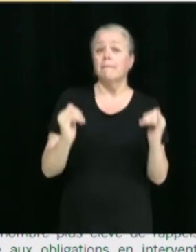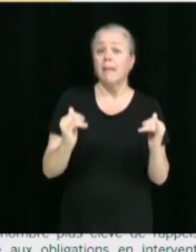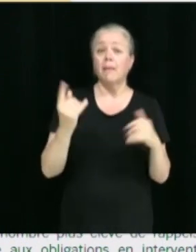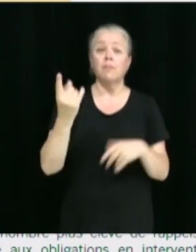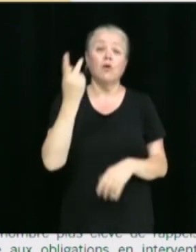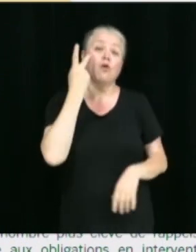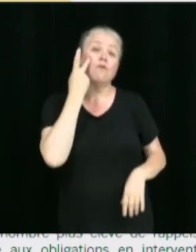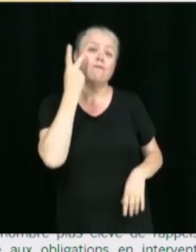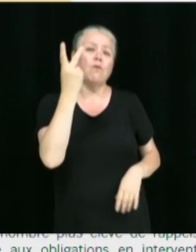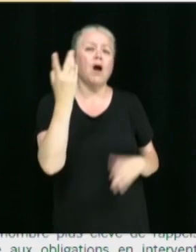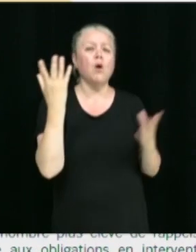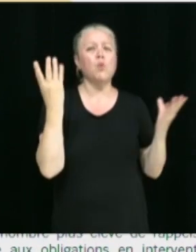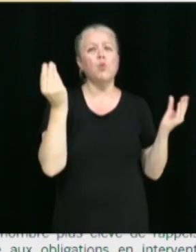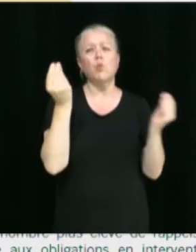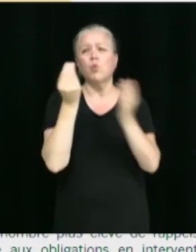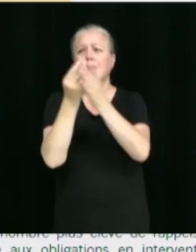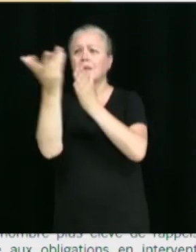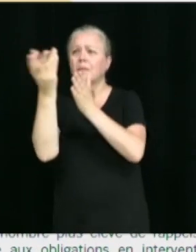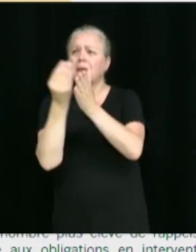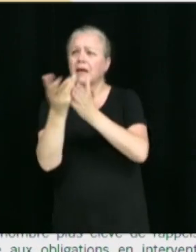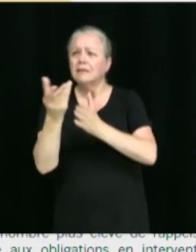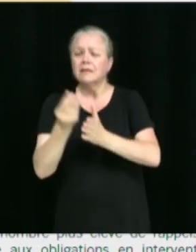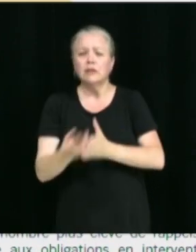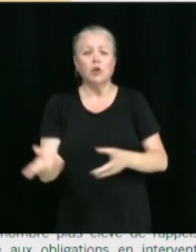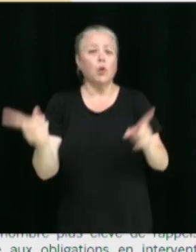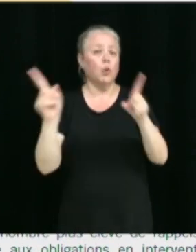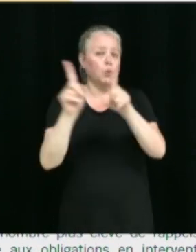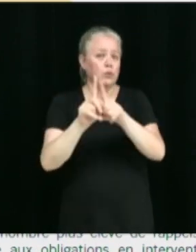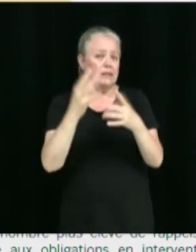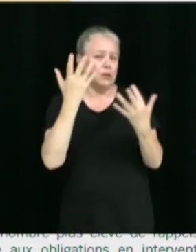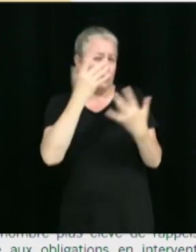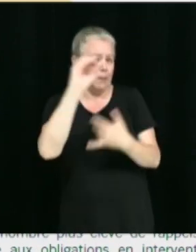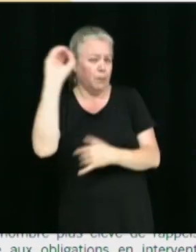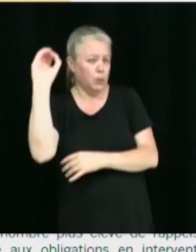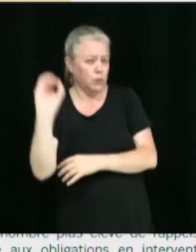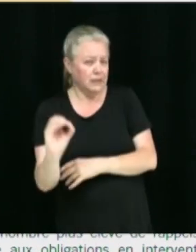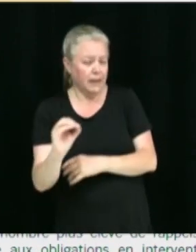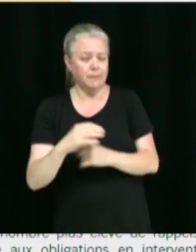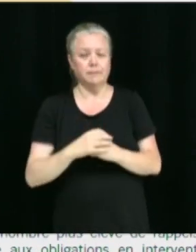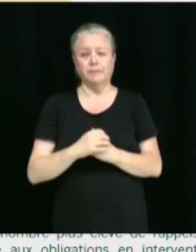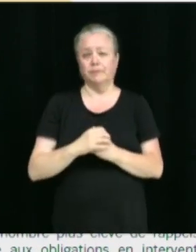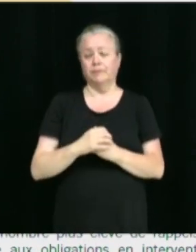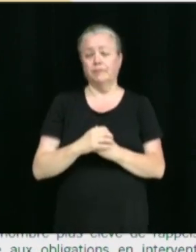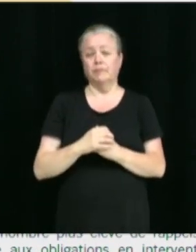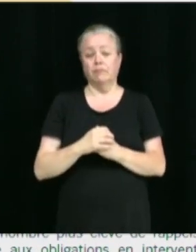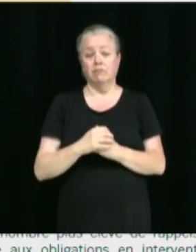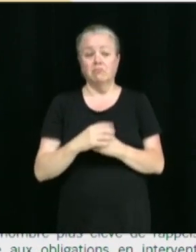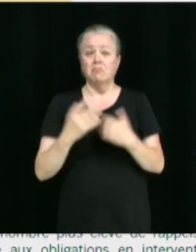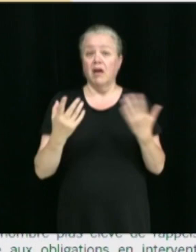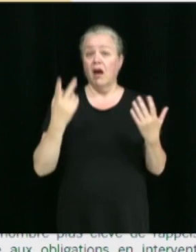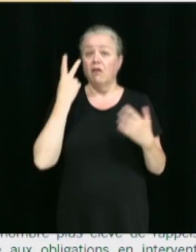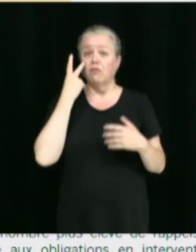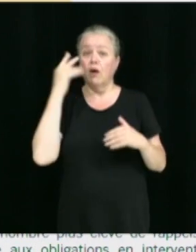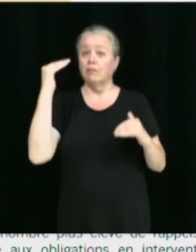différents postes budgétaires avec le pourcentage qui y est rattaché. Puis, lorsqu'on regarde les principaux écarts, on note une